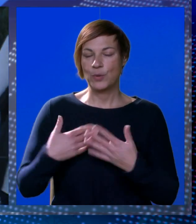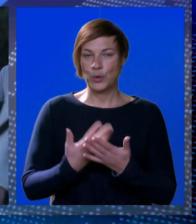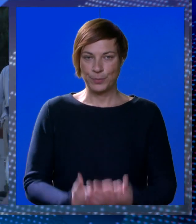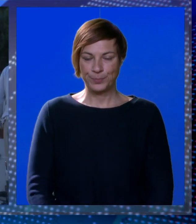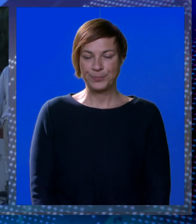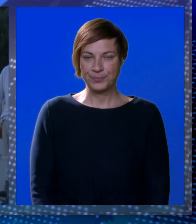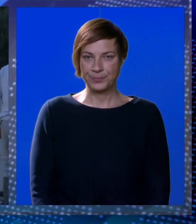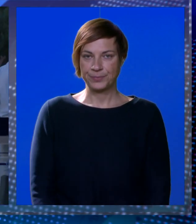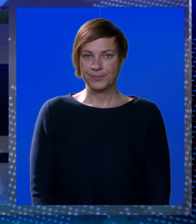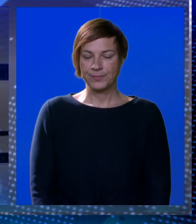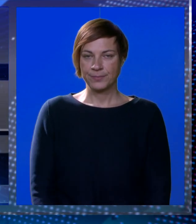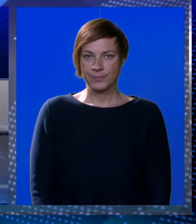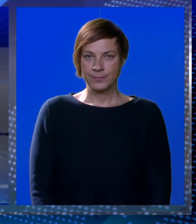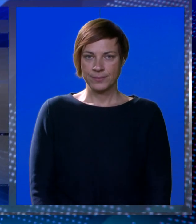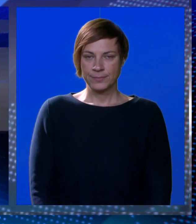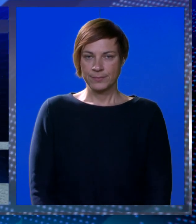Donosimo reakcije.